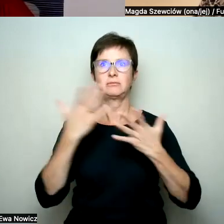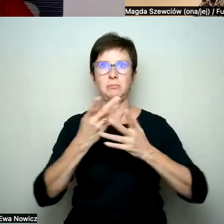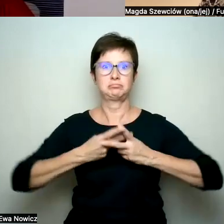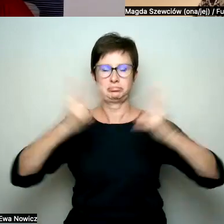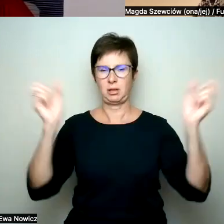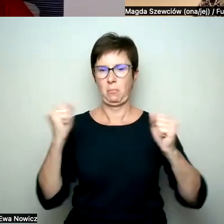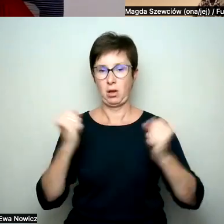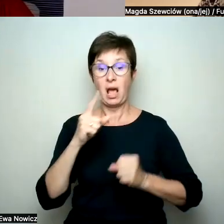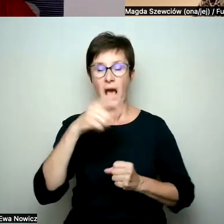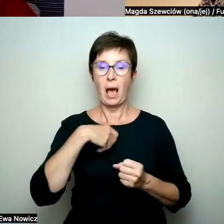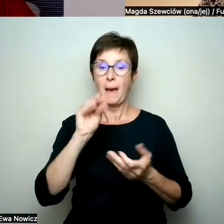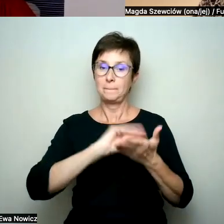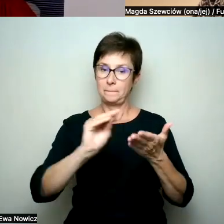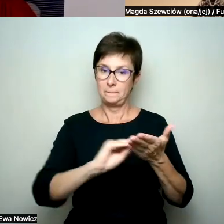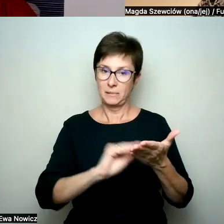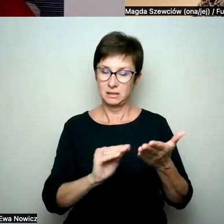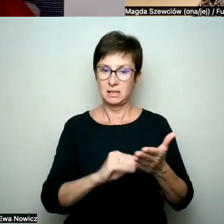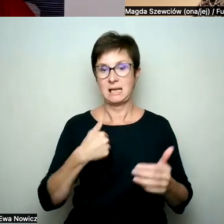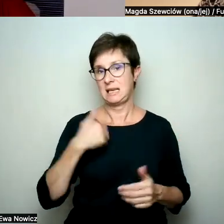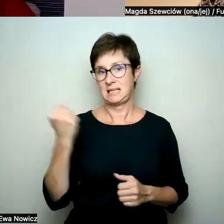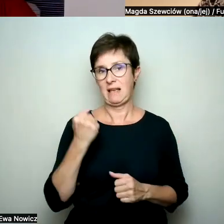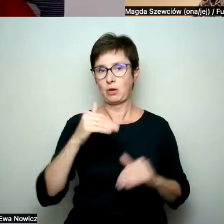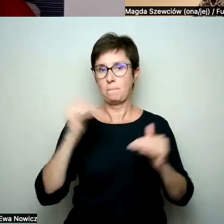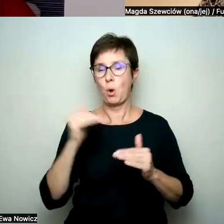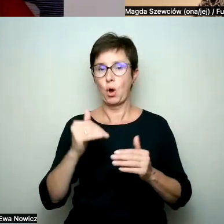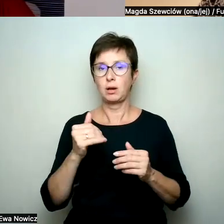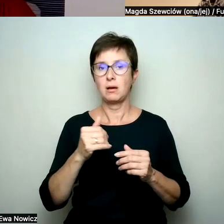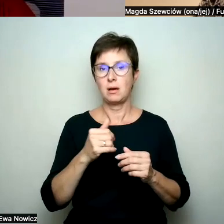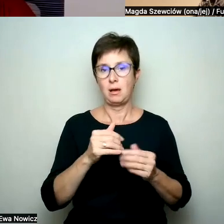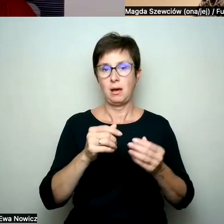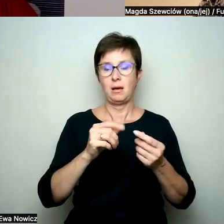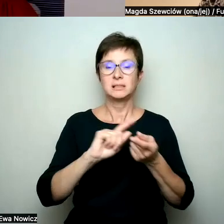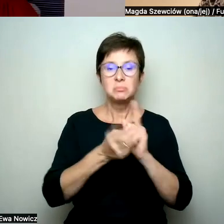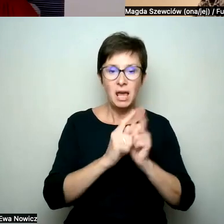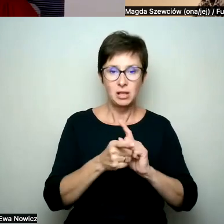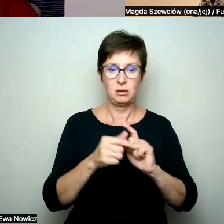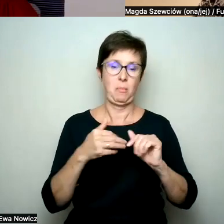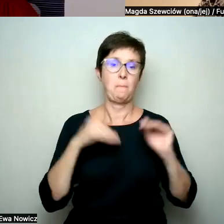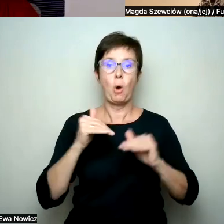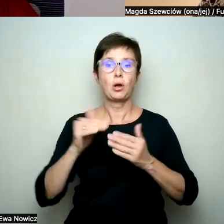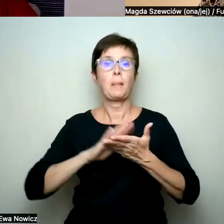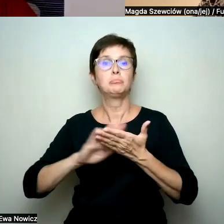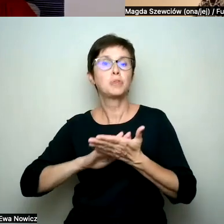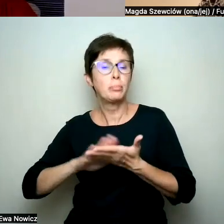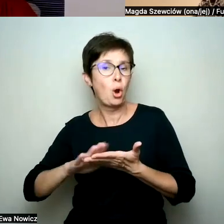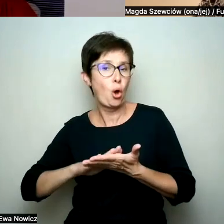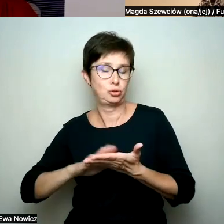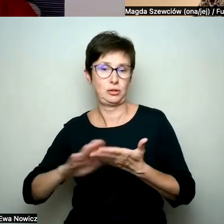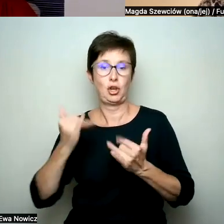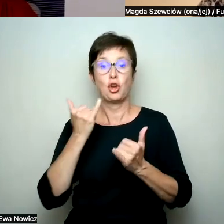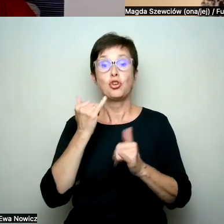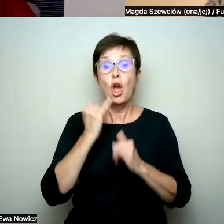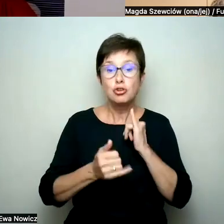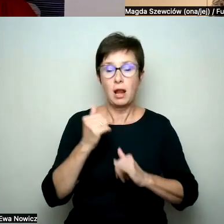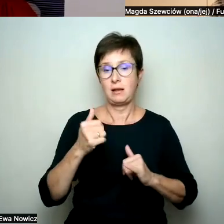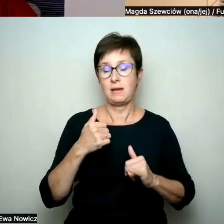Ale w tekście pisanym, pamiętajmy, że zawsze można go edytować, zawsze można przeprosić. Więc jeśli popełnimy jakiś błąd